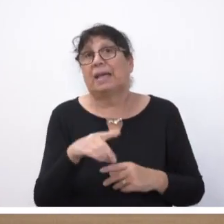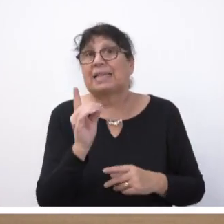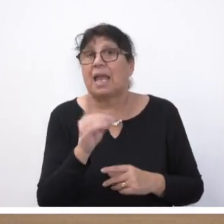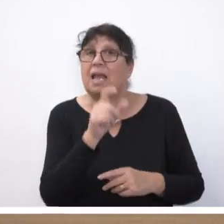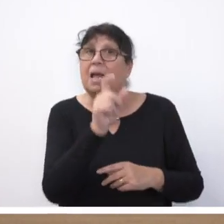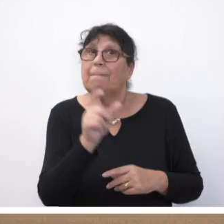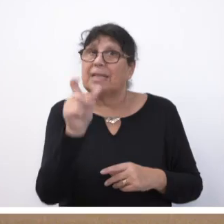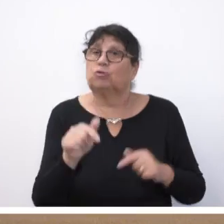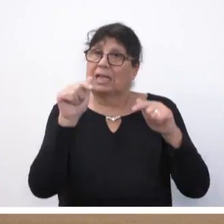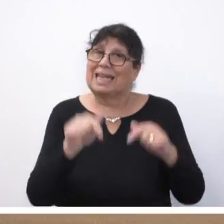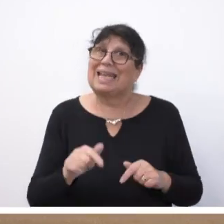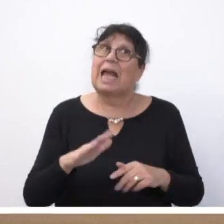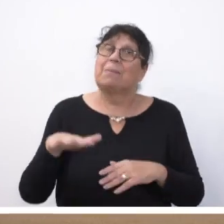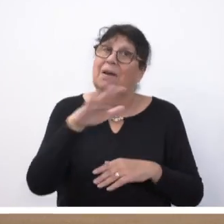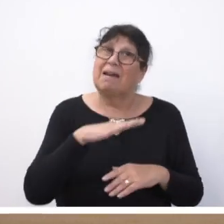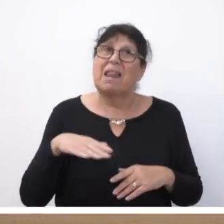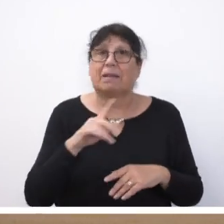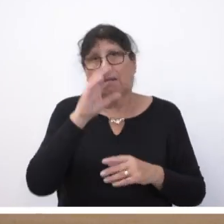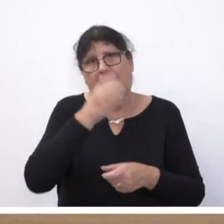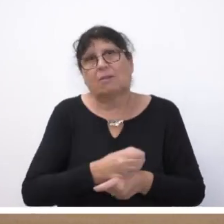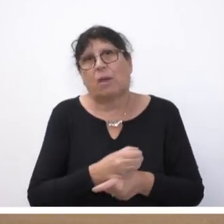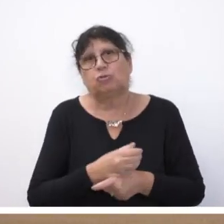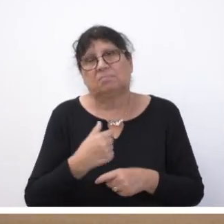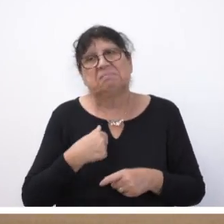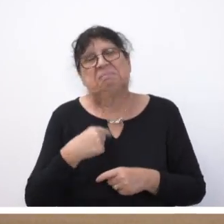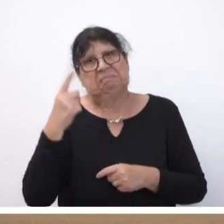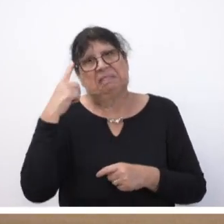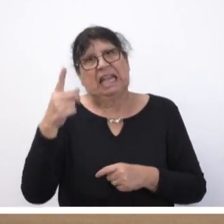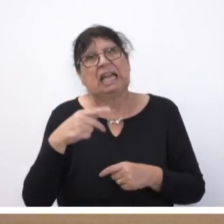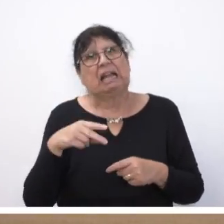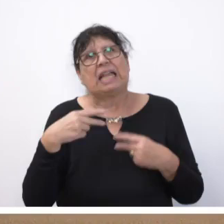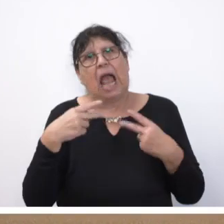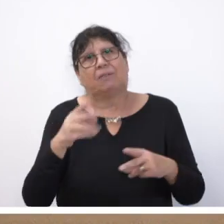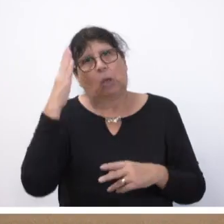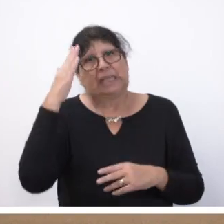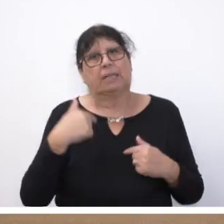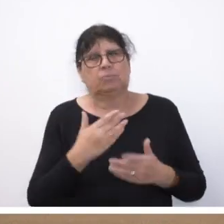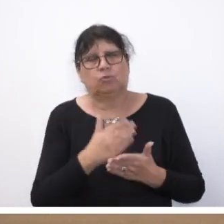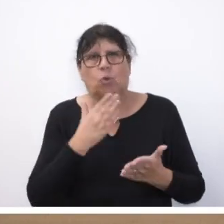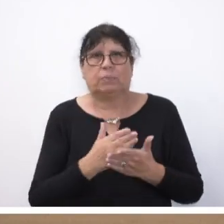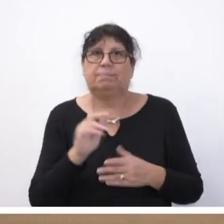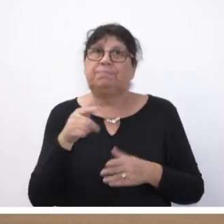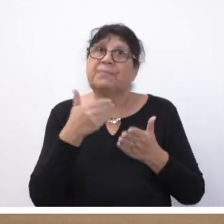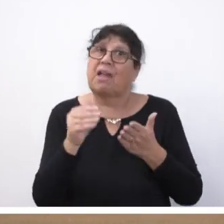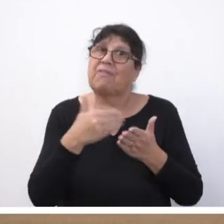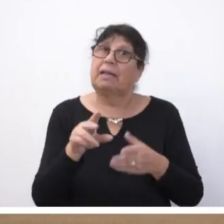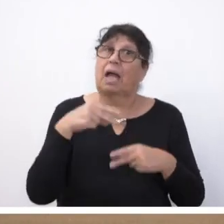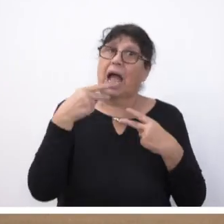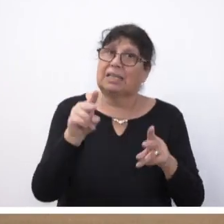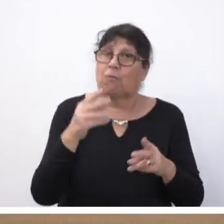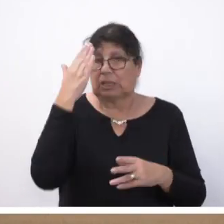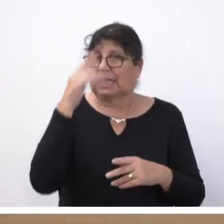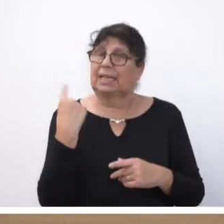unserem Land enttäuscht. Ich befürchte, wir kennen die Antwort. Eine weitere Antwort allerdings kennen wir noch nicht, liebe